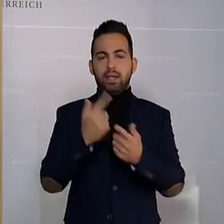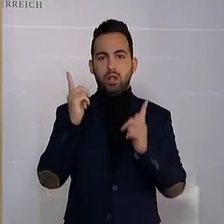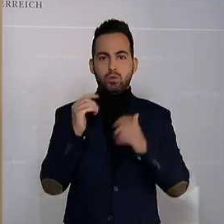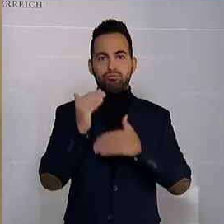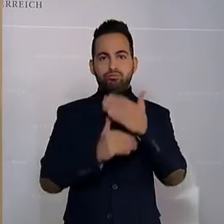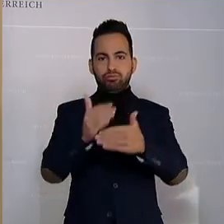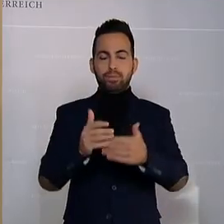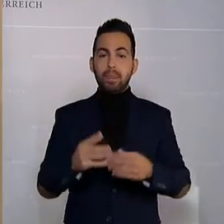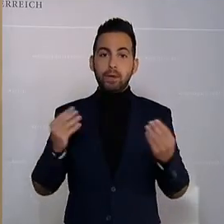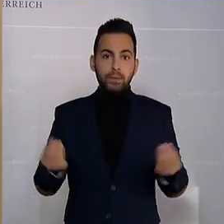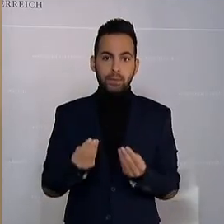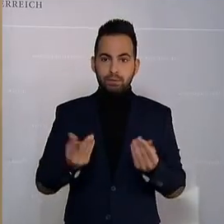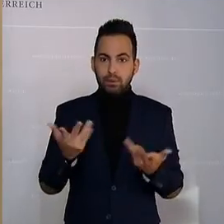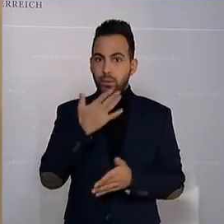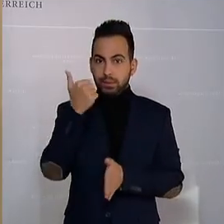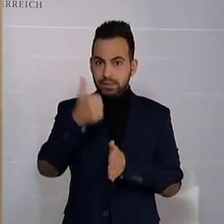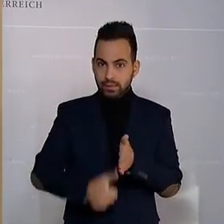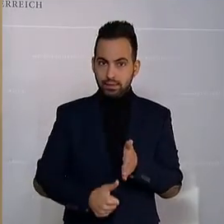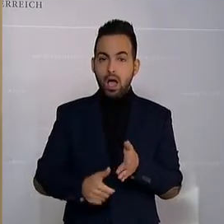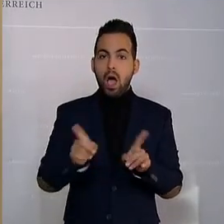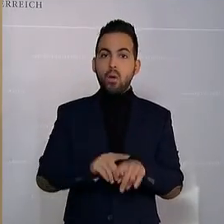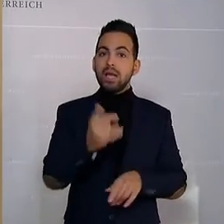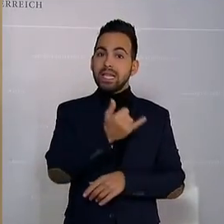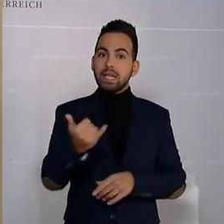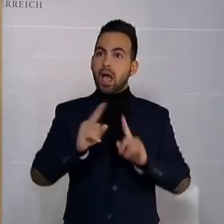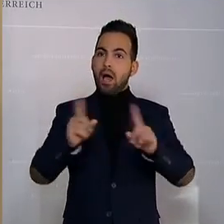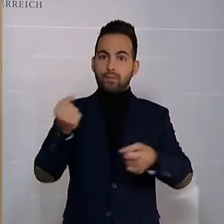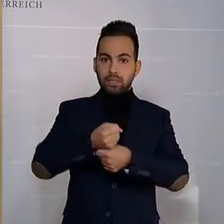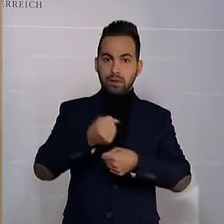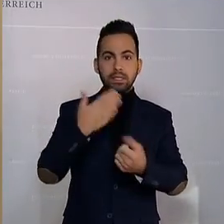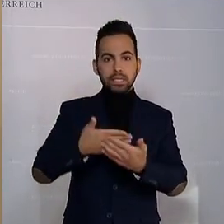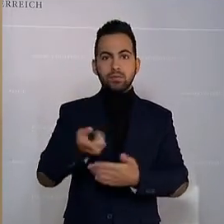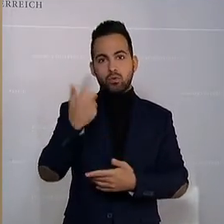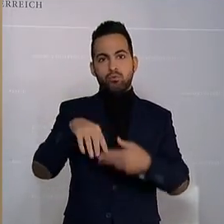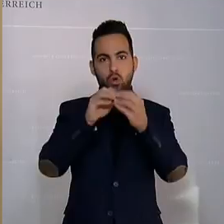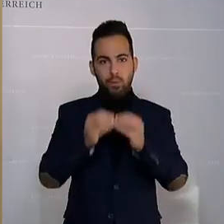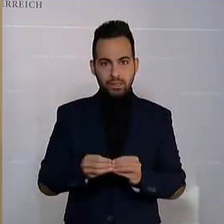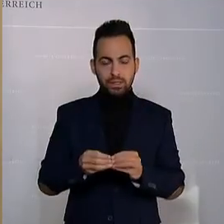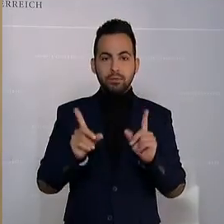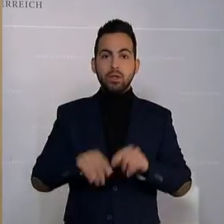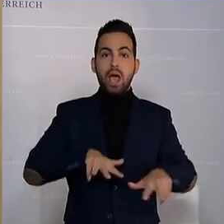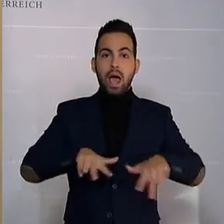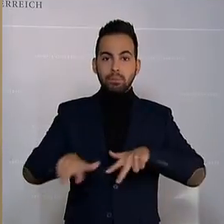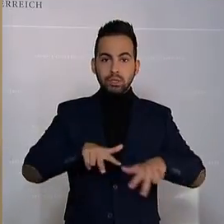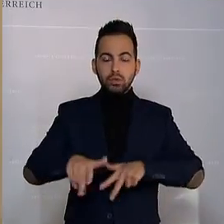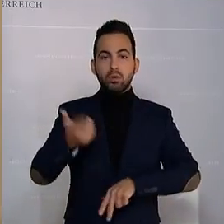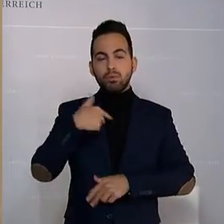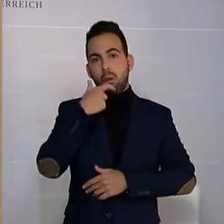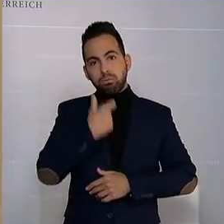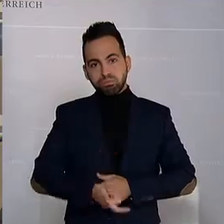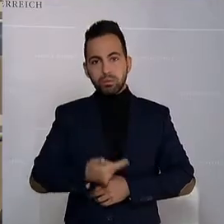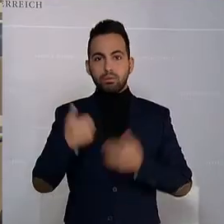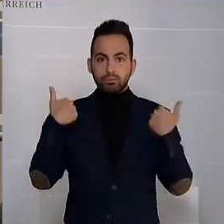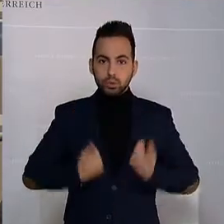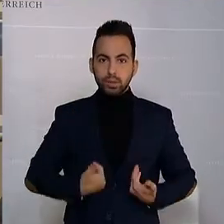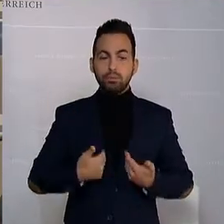Und weil das nicht standardisiert ist und es jeder anders macht, wird es kompliziert. Es wird die Administration mühsam und das